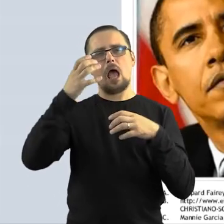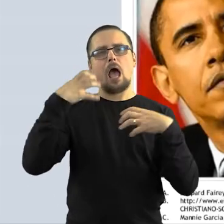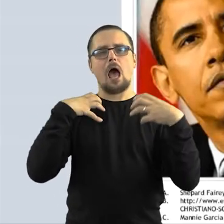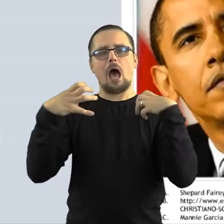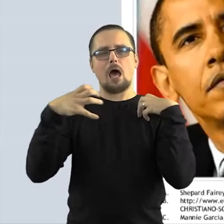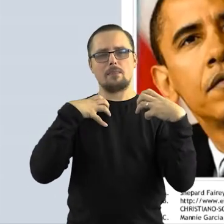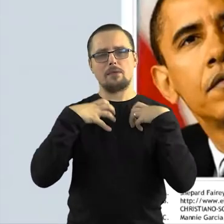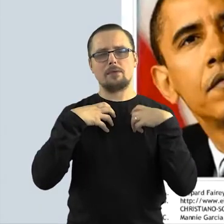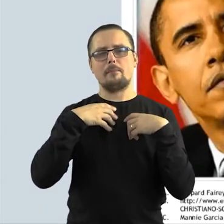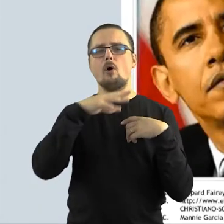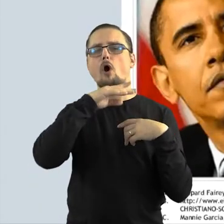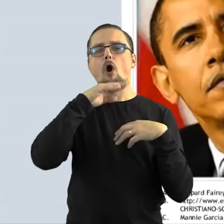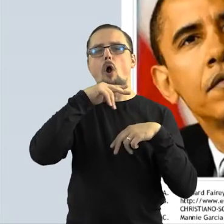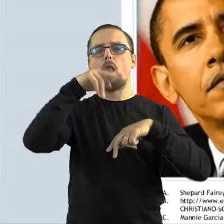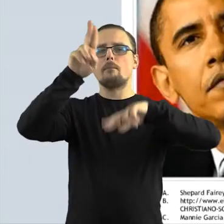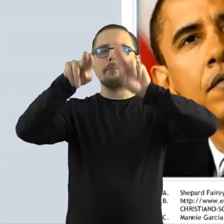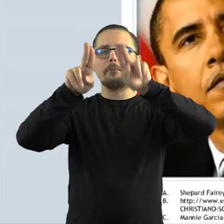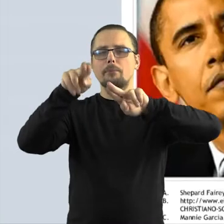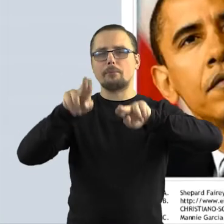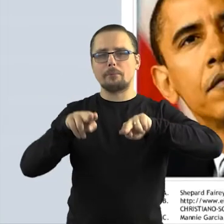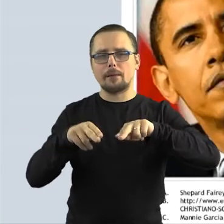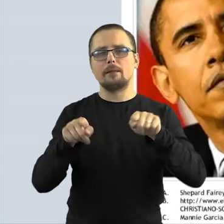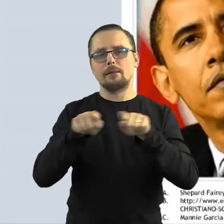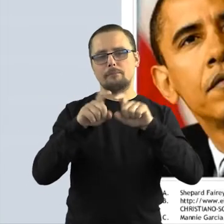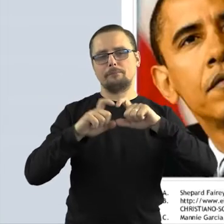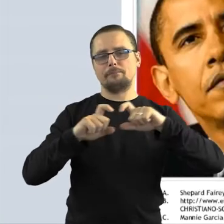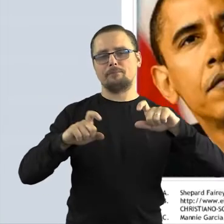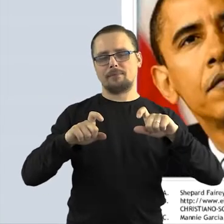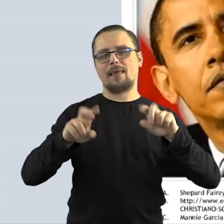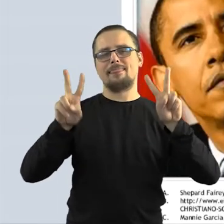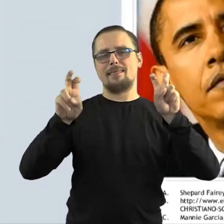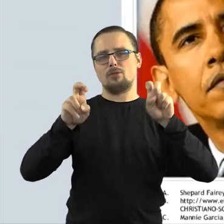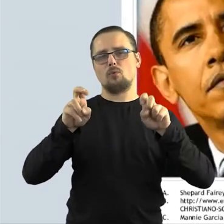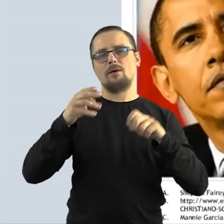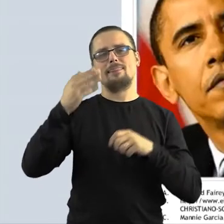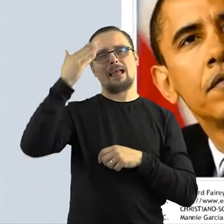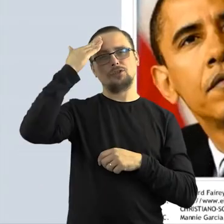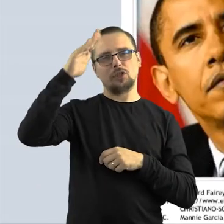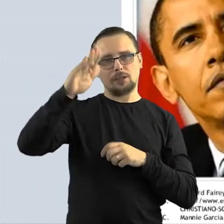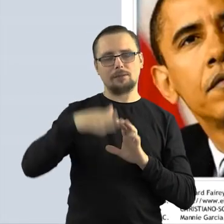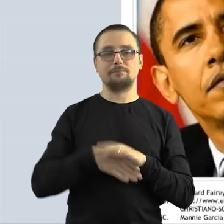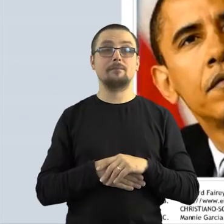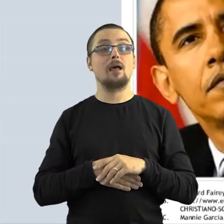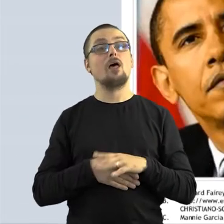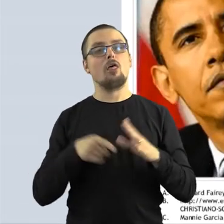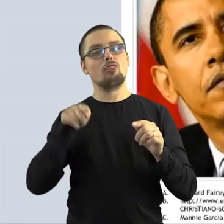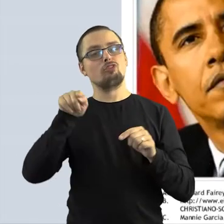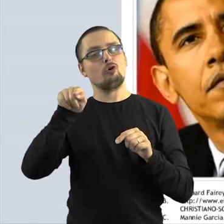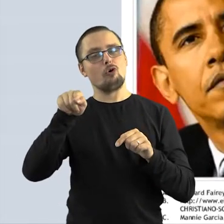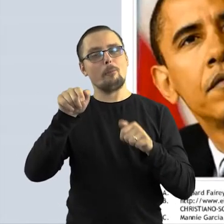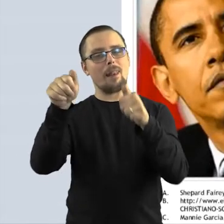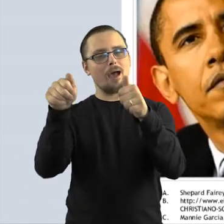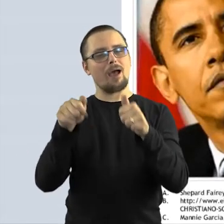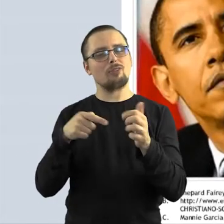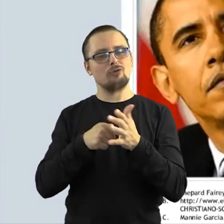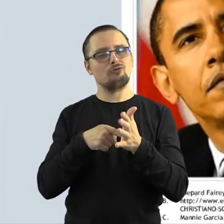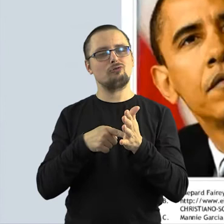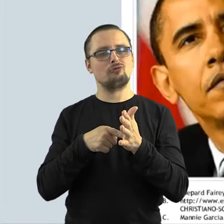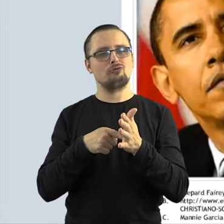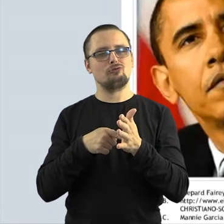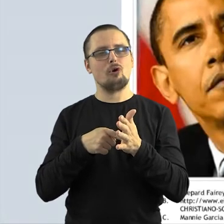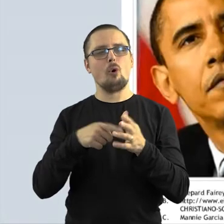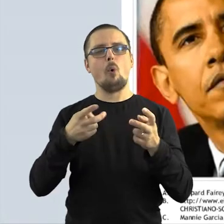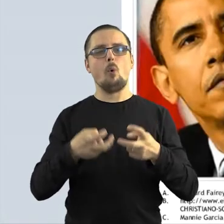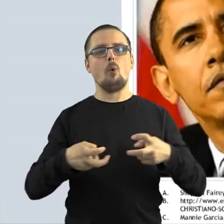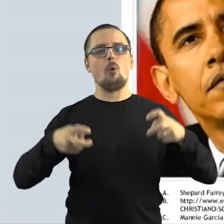tytuł mówiąc nadzieja, ale będzie to w rozumieniu prawa autorskiego utwór zależny. Utwór zależny to jest